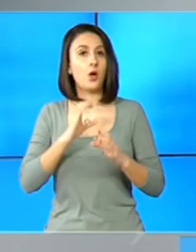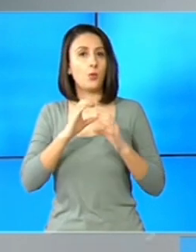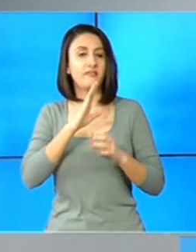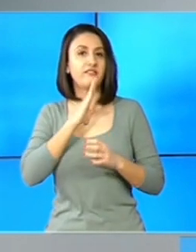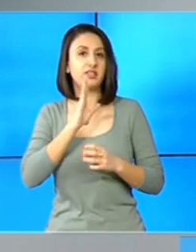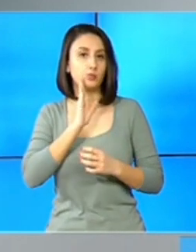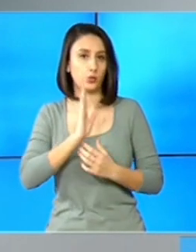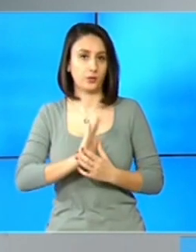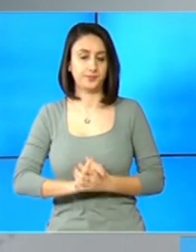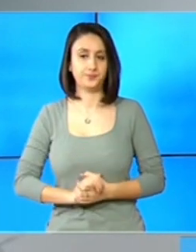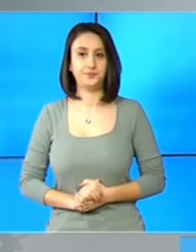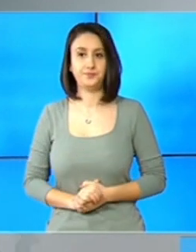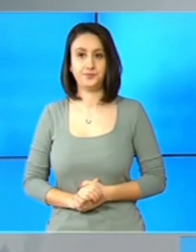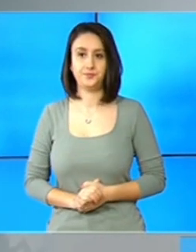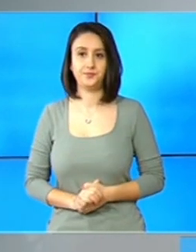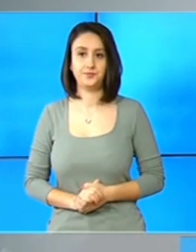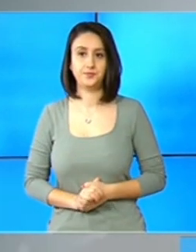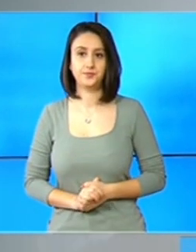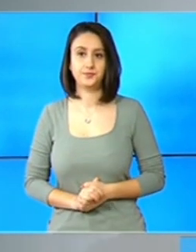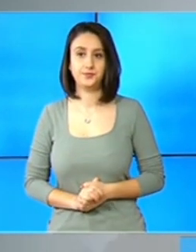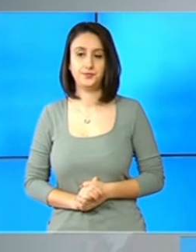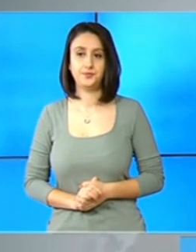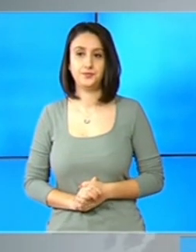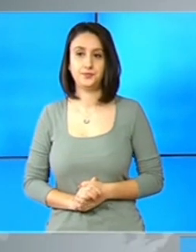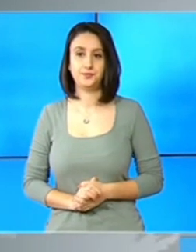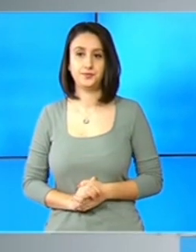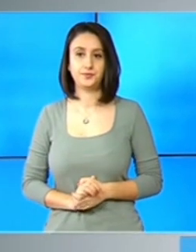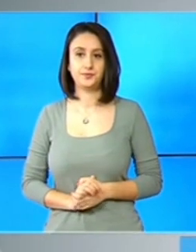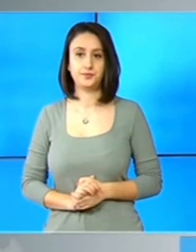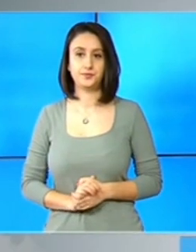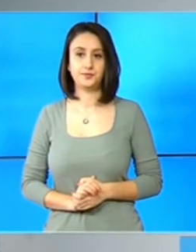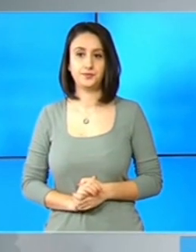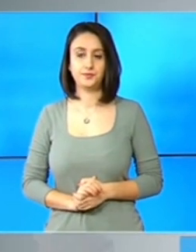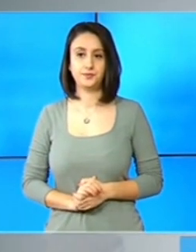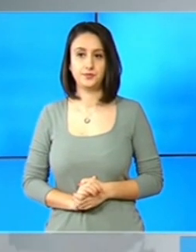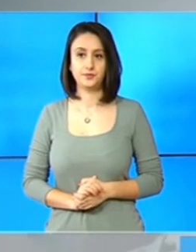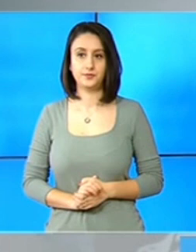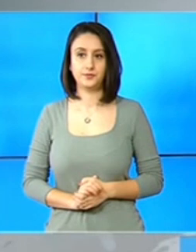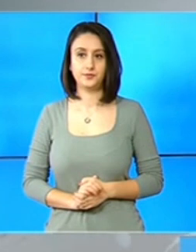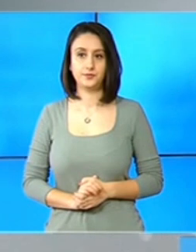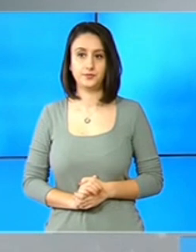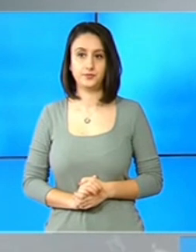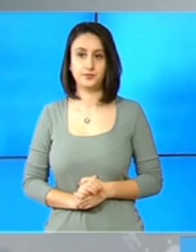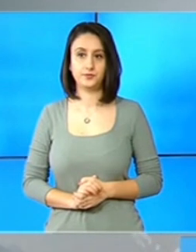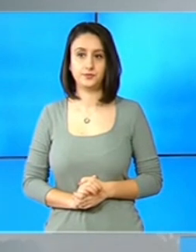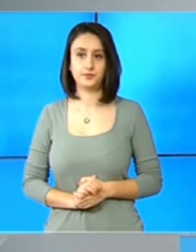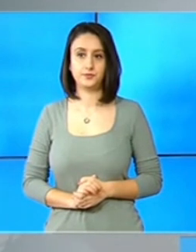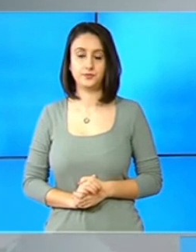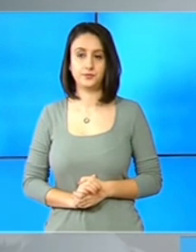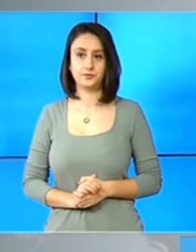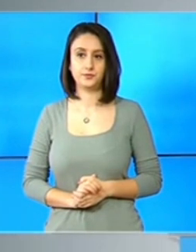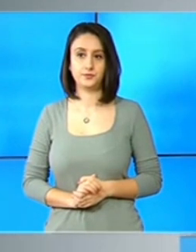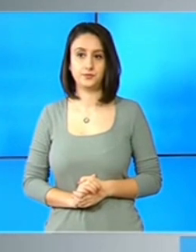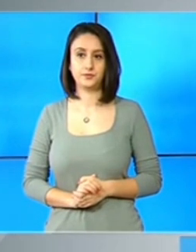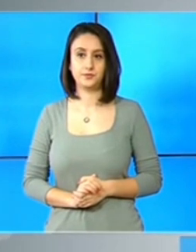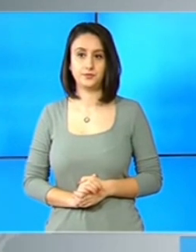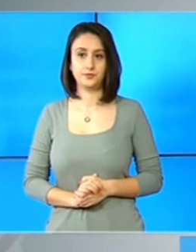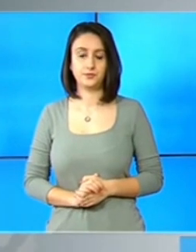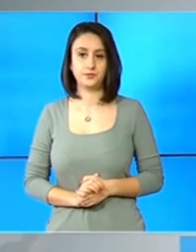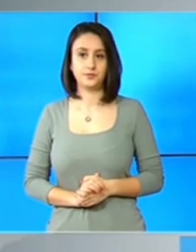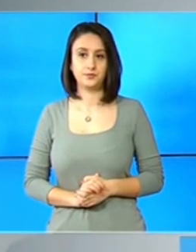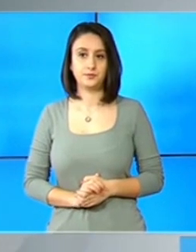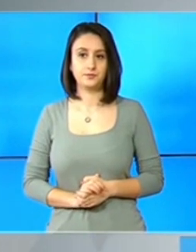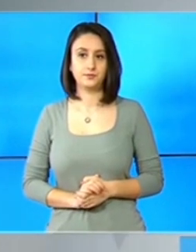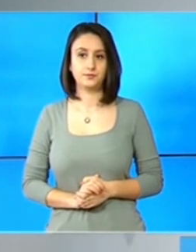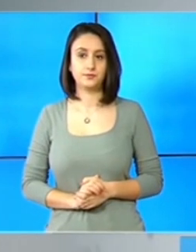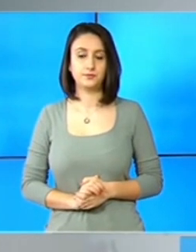discuția, câștigul mediu brut lunar persalariat al Metrorex în anul 2020 era de 9.901 lei. În propunerea de buget de